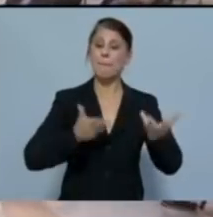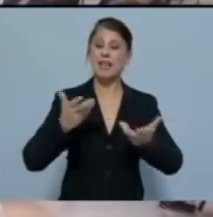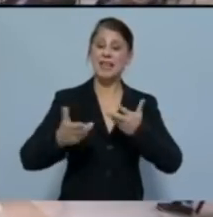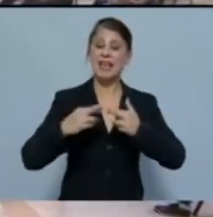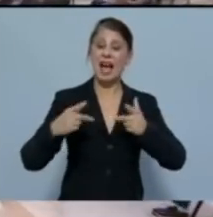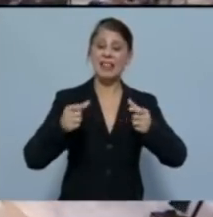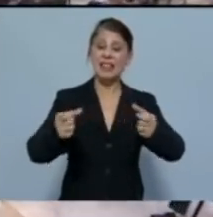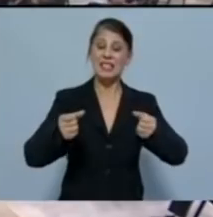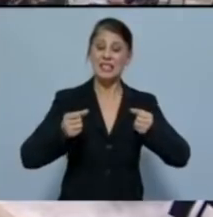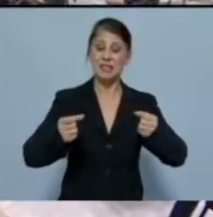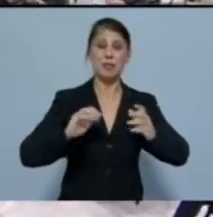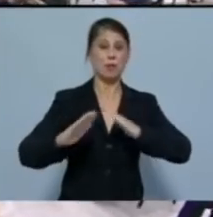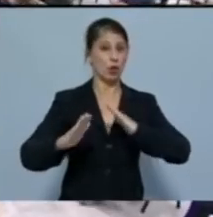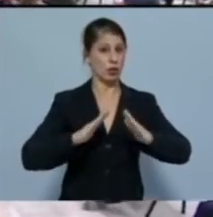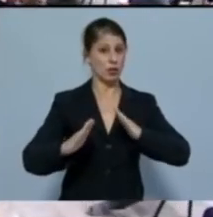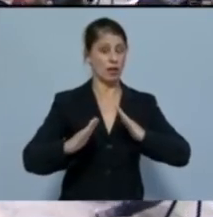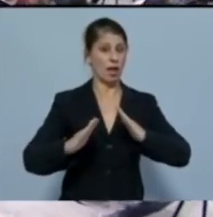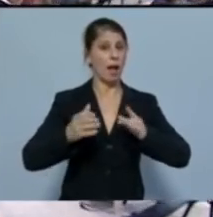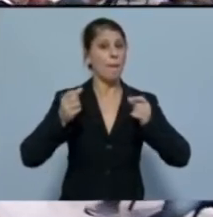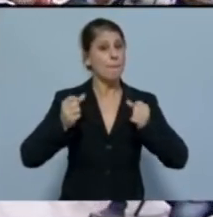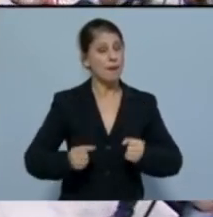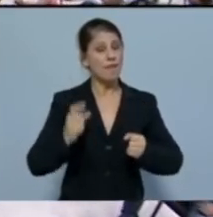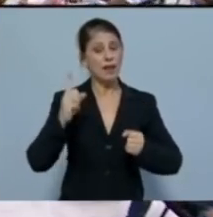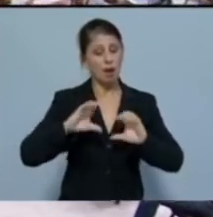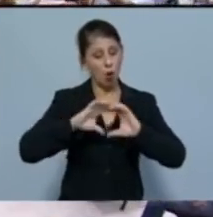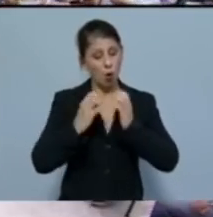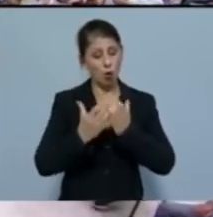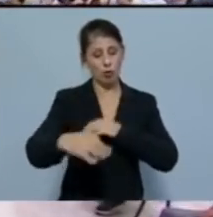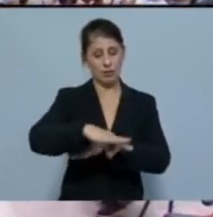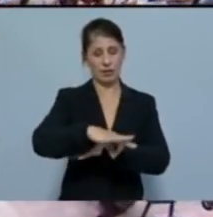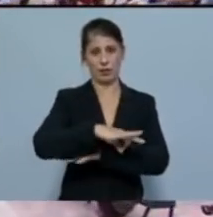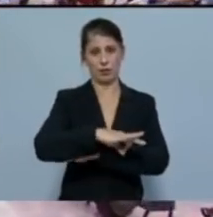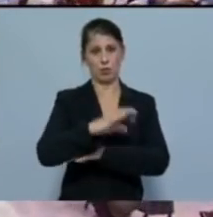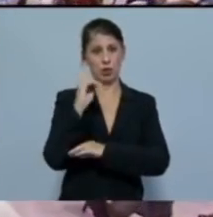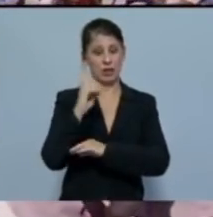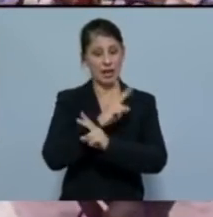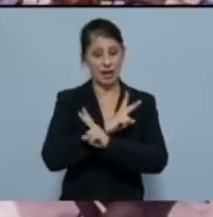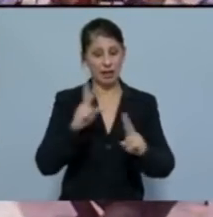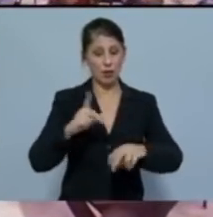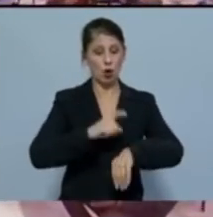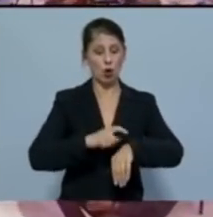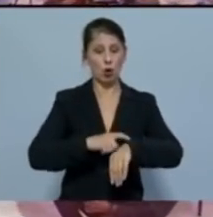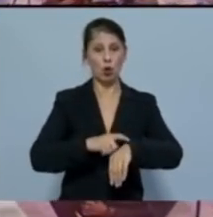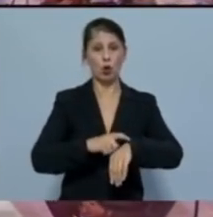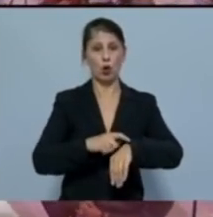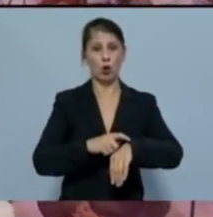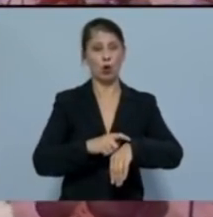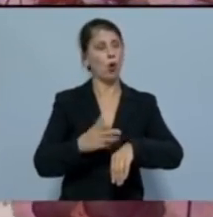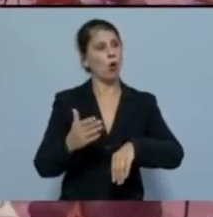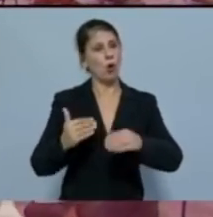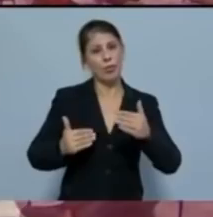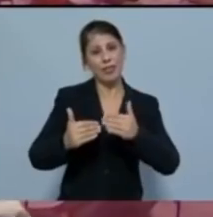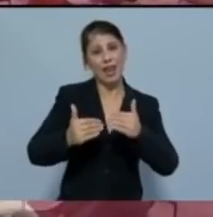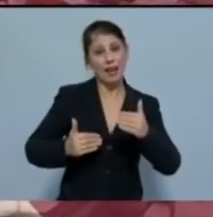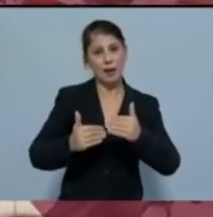προστασία, με βάση ένα ολοκληρωμένο σχεδιασμό και ένα σαφές χρονοδιάγραμμα. Έτσι ώστε